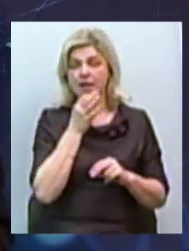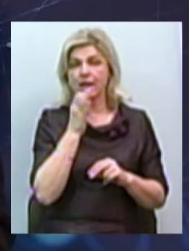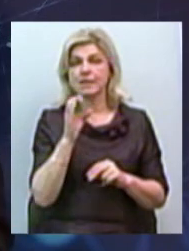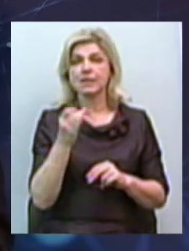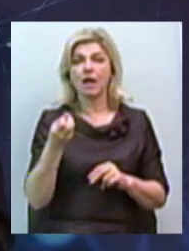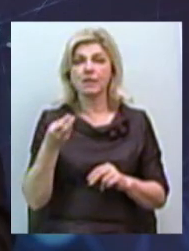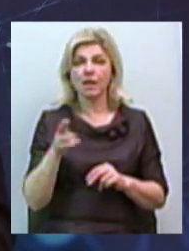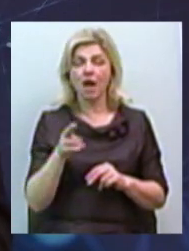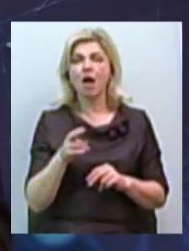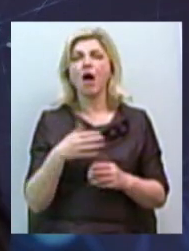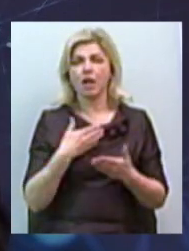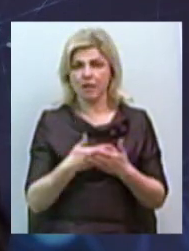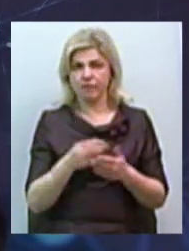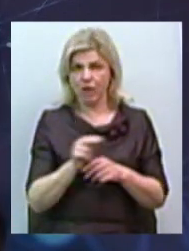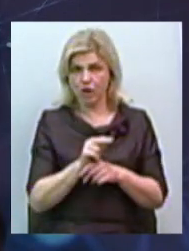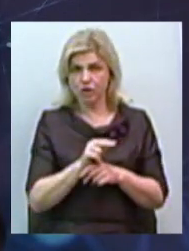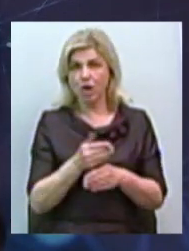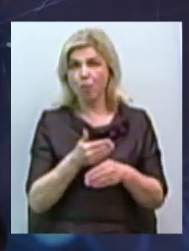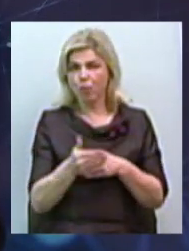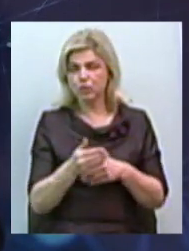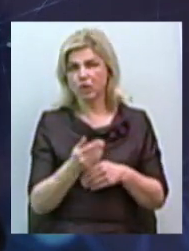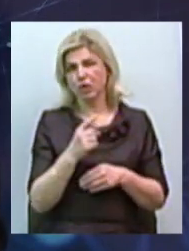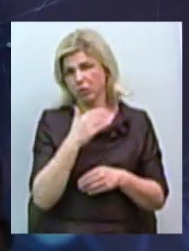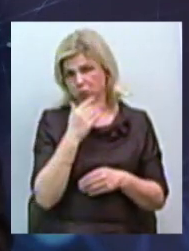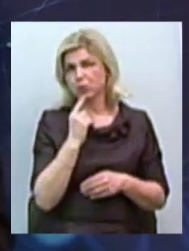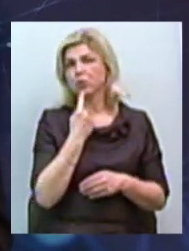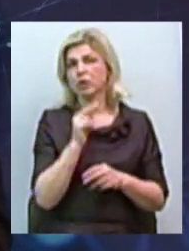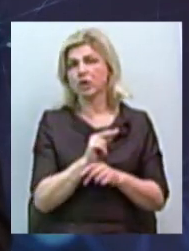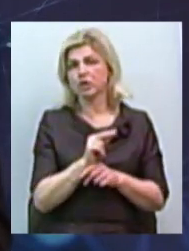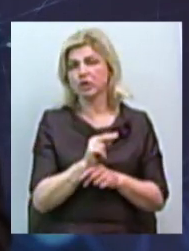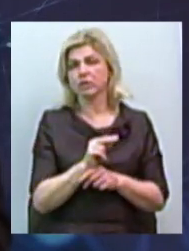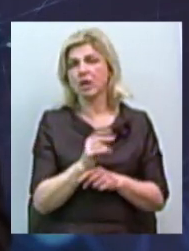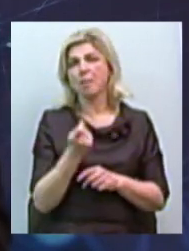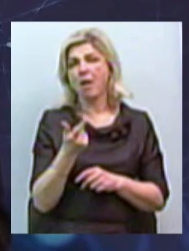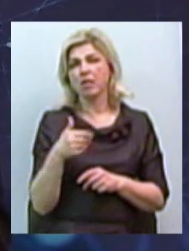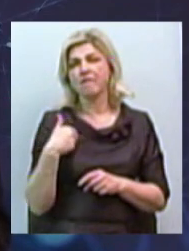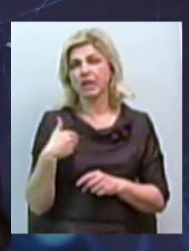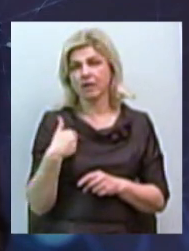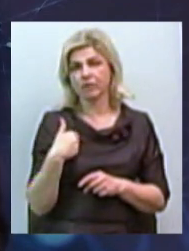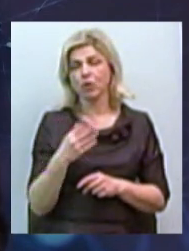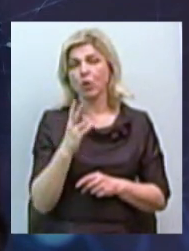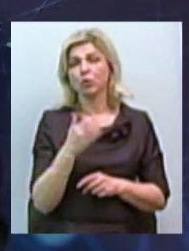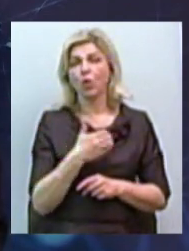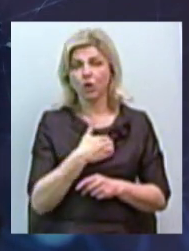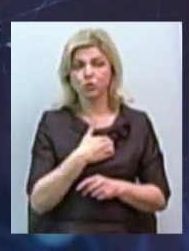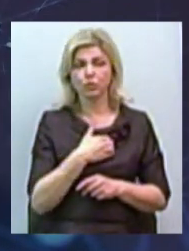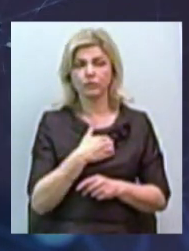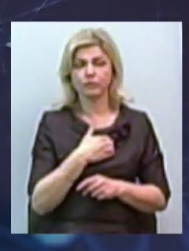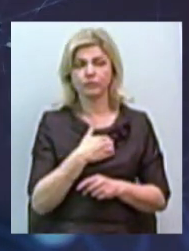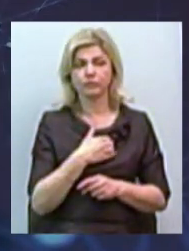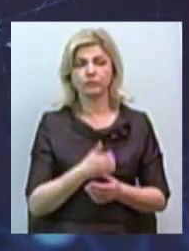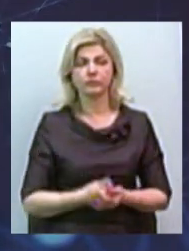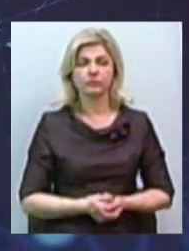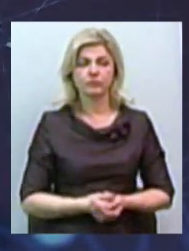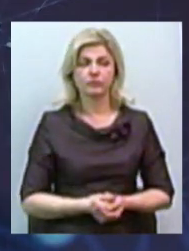лічится. В поздніх стадіях намного трудніше лічится, комплексно і мало ефективно. Але я хочу ще в відношенні,